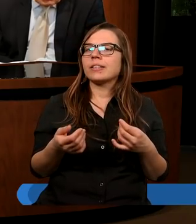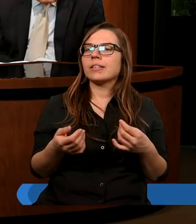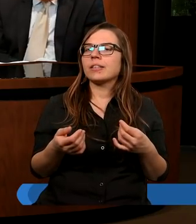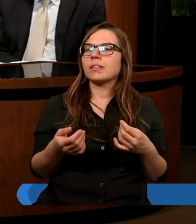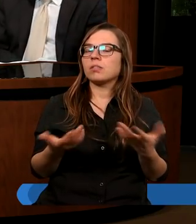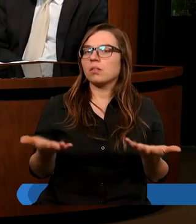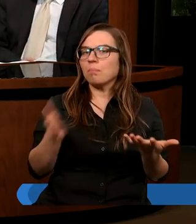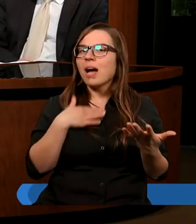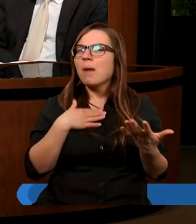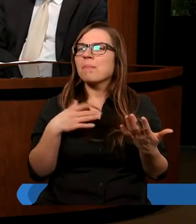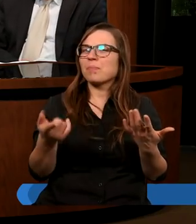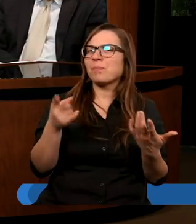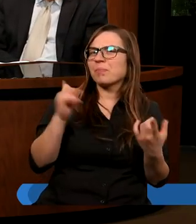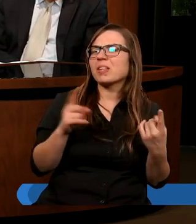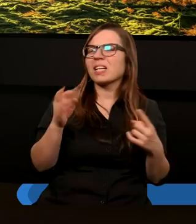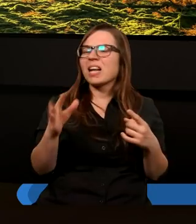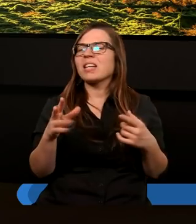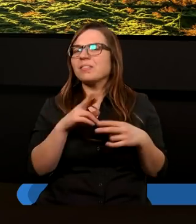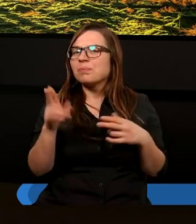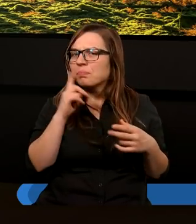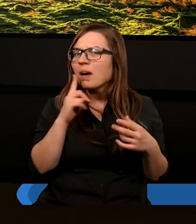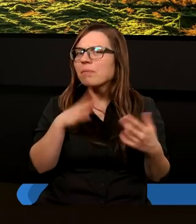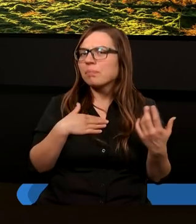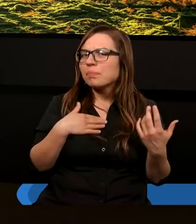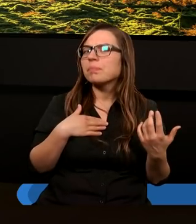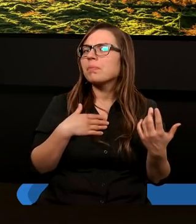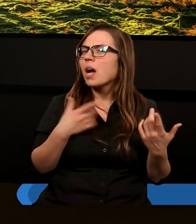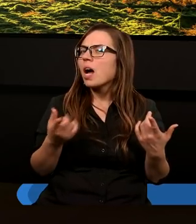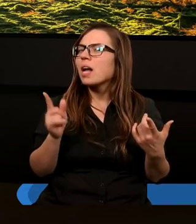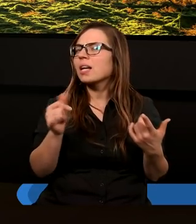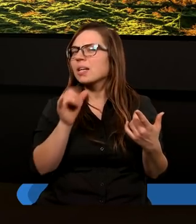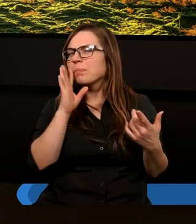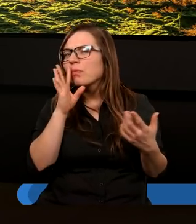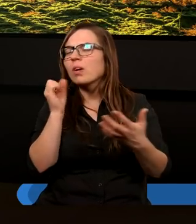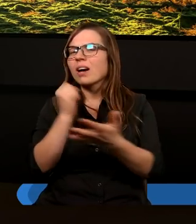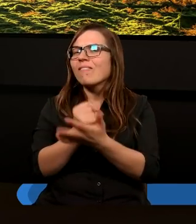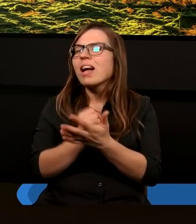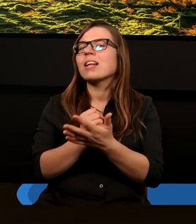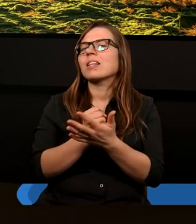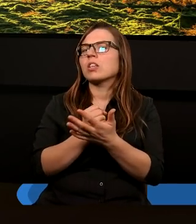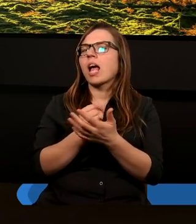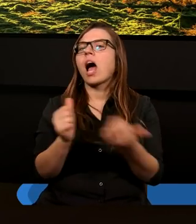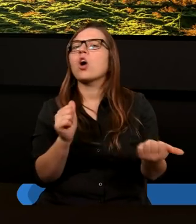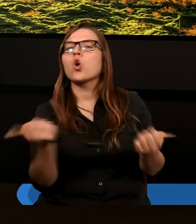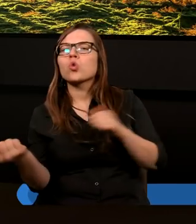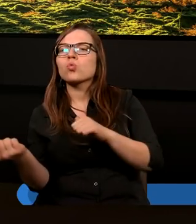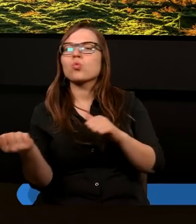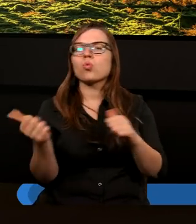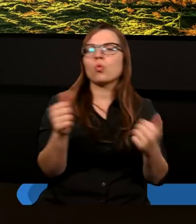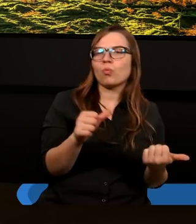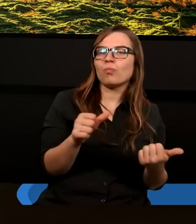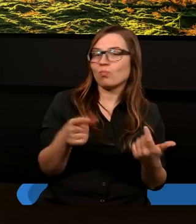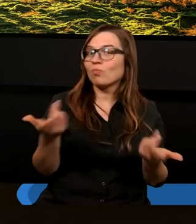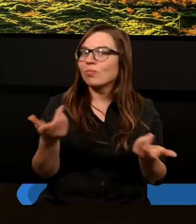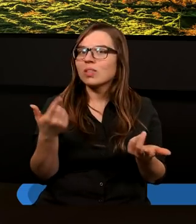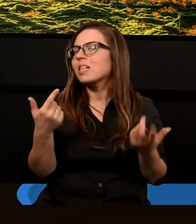Mamy takie, prawda? Nawet sama kwestia chrztu, prawda? To też